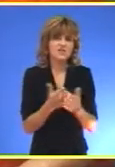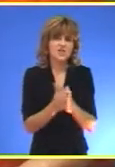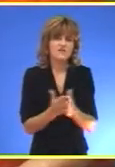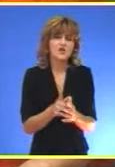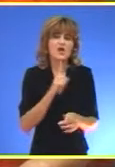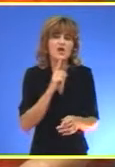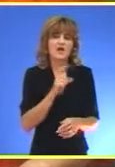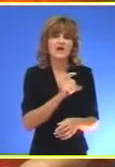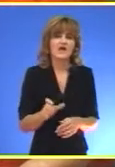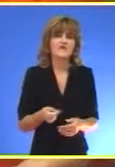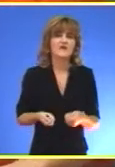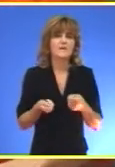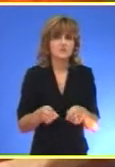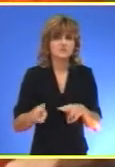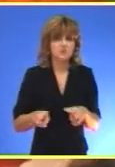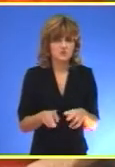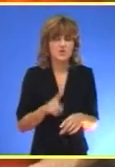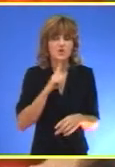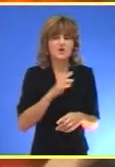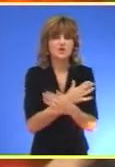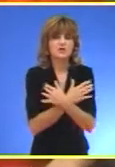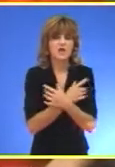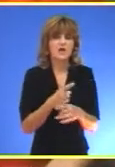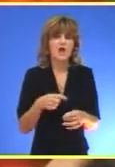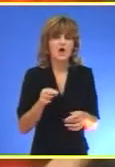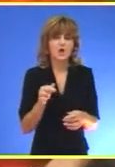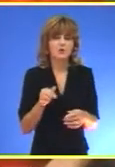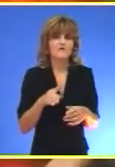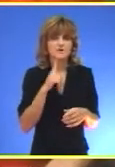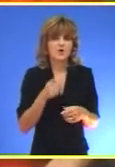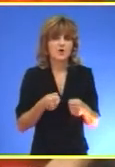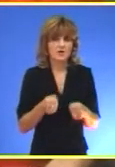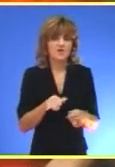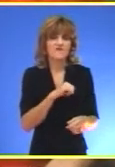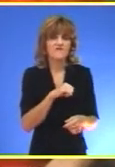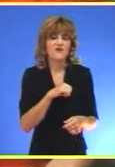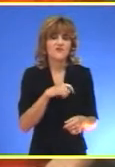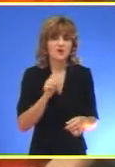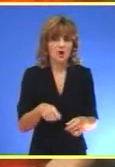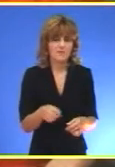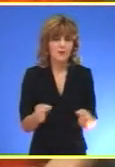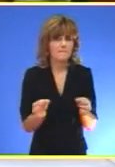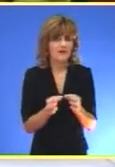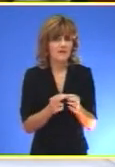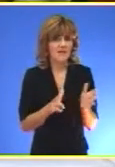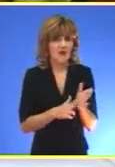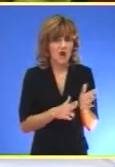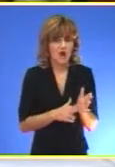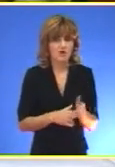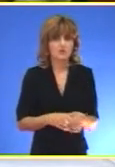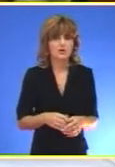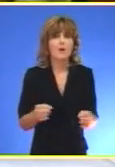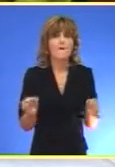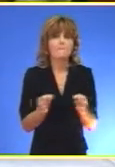Povodom krivične prijeve koji je protiv njega I Željka Rutovića Podneo koordinator Vojvođanskog otpora Branimir Nikolić Na